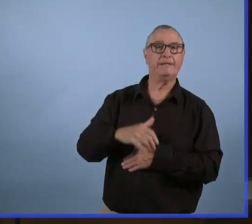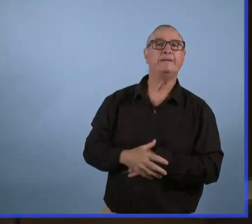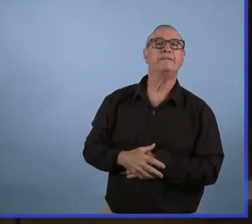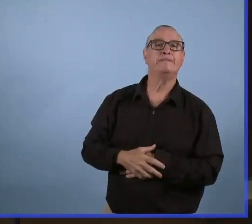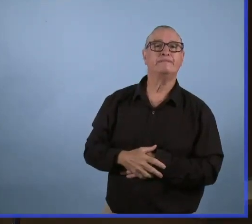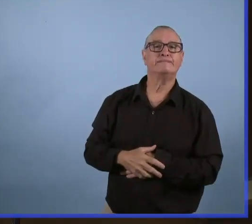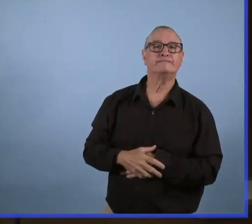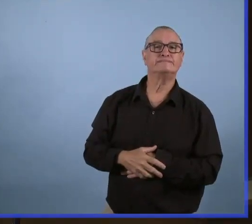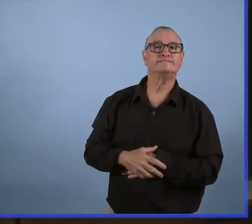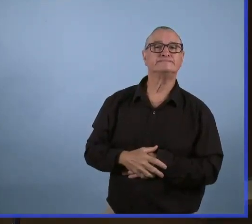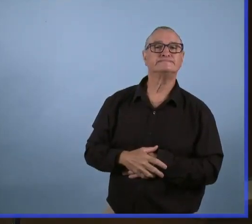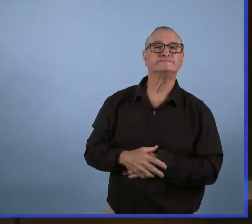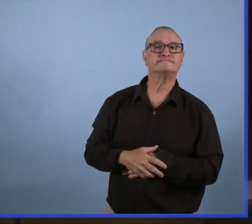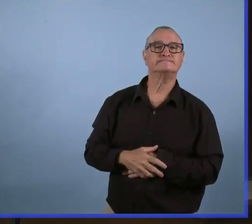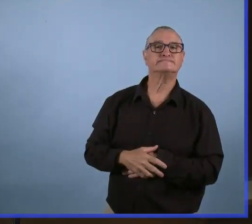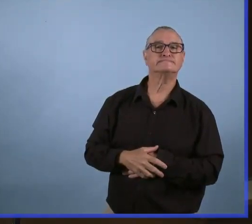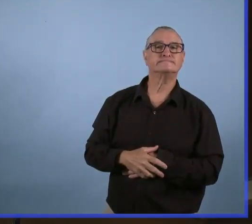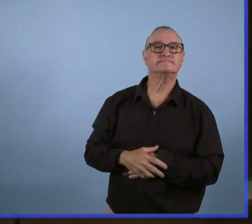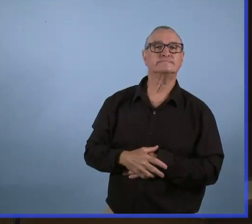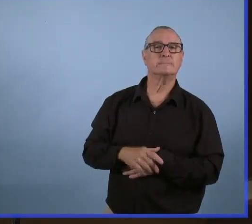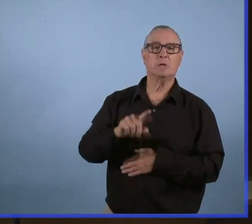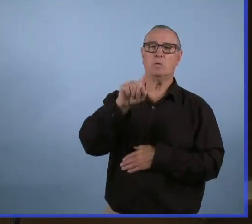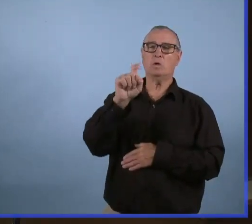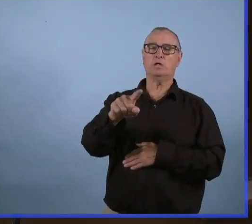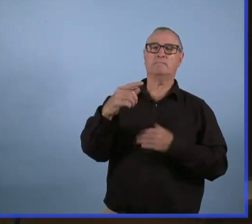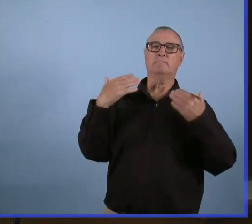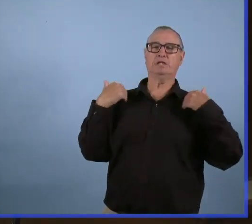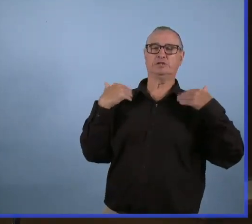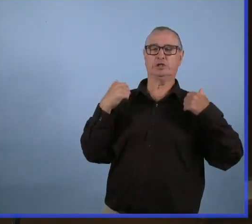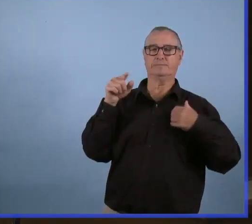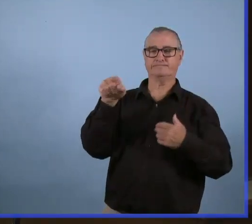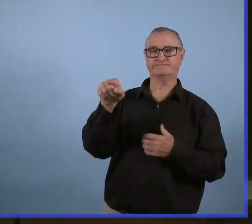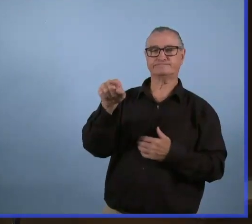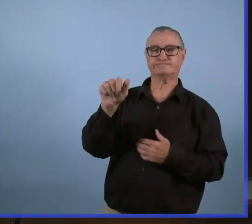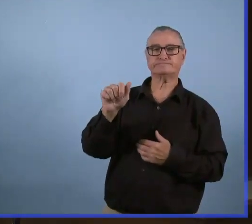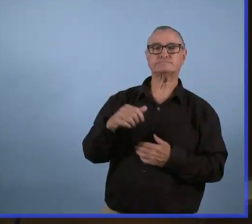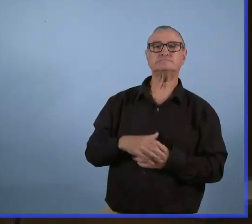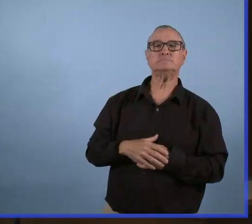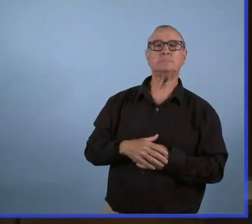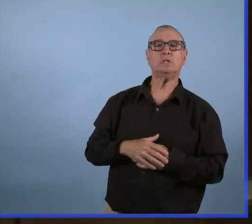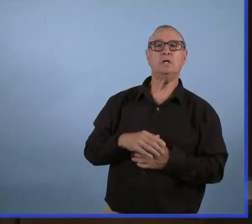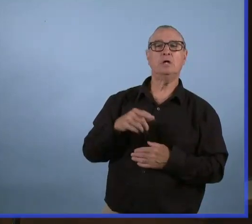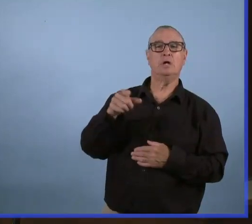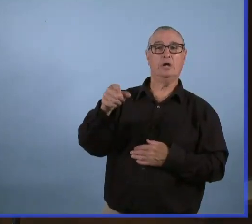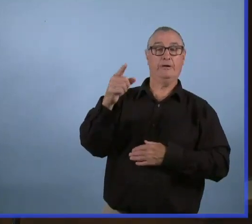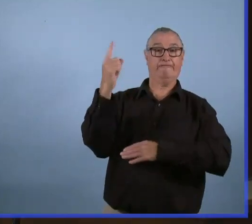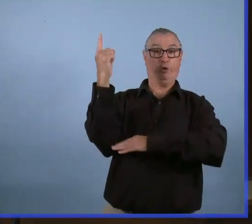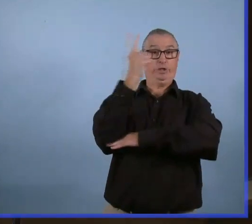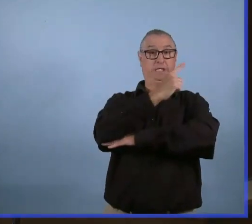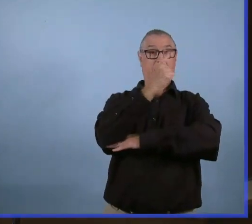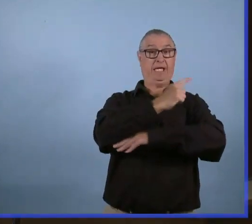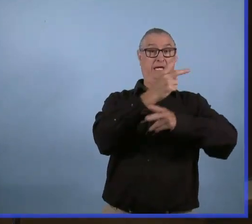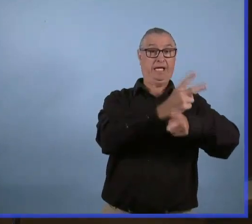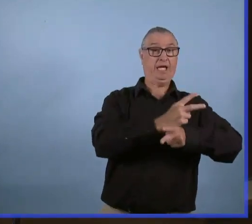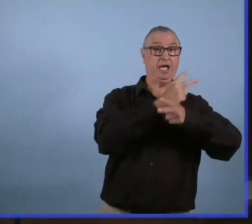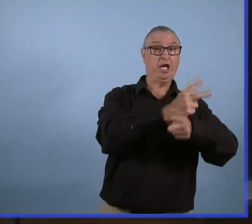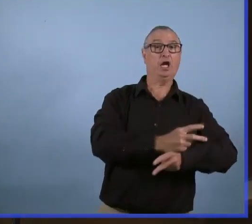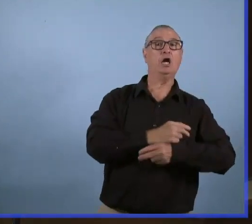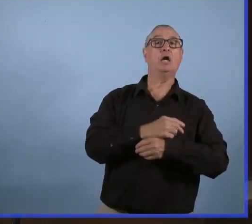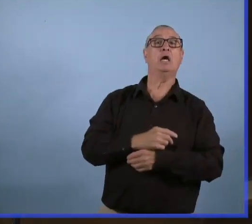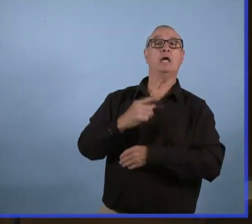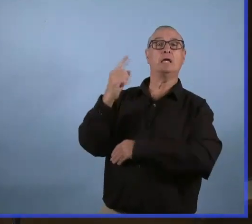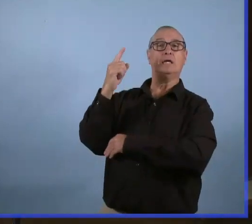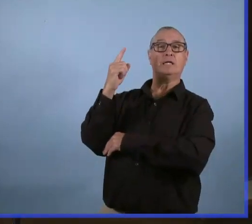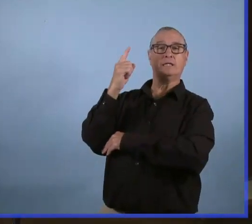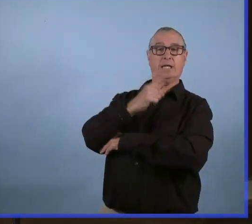Cette question est pour la ministre Squires. Madame la ministre, quelles mesures vont être prises pour les camps de